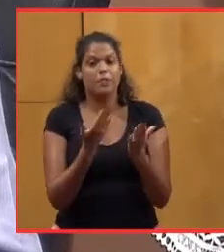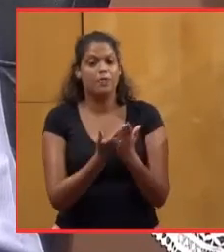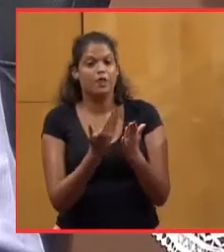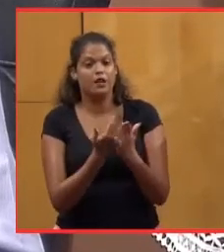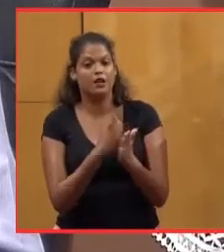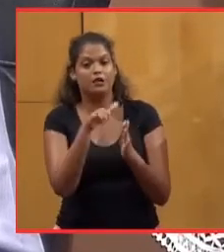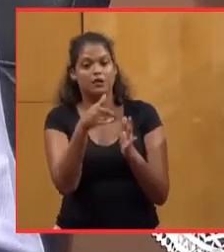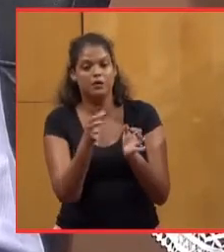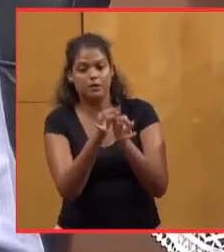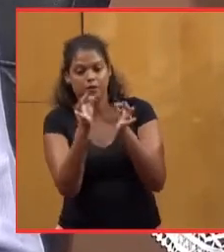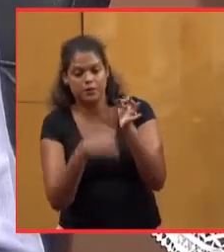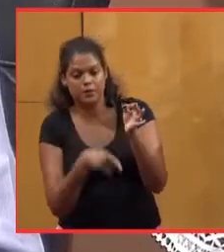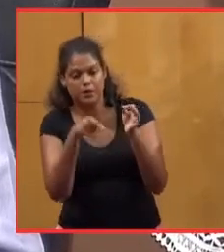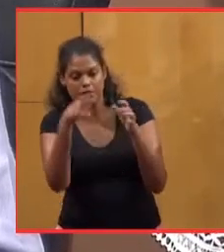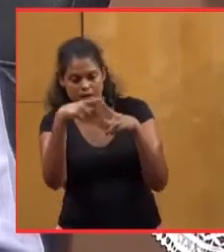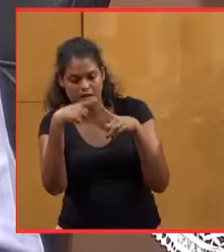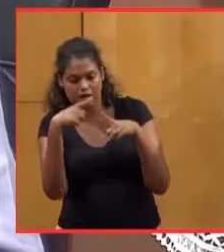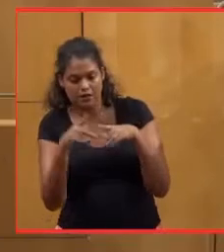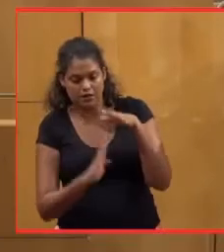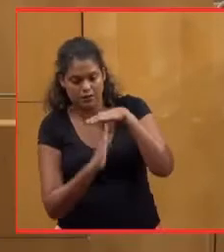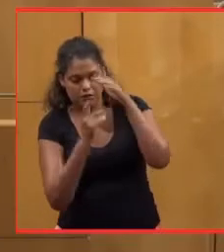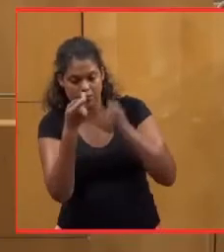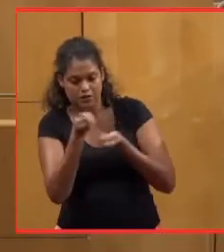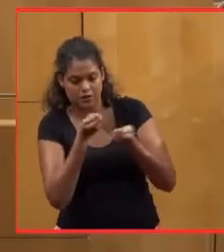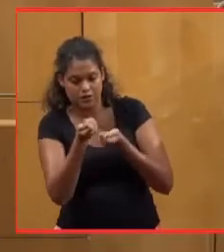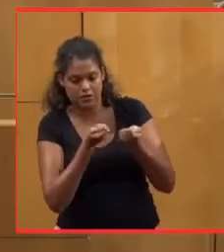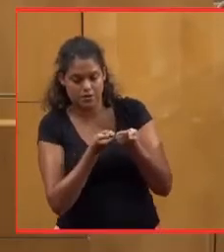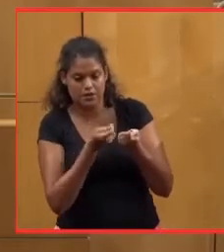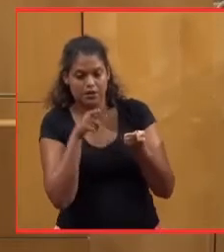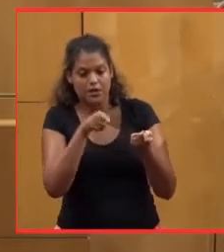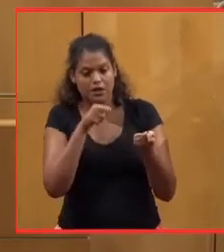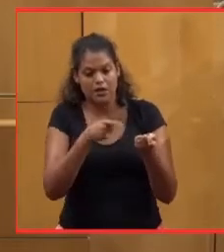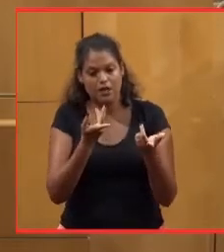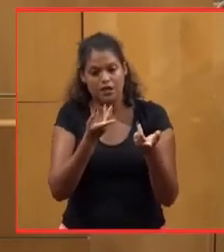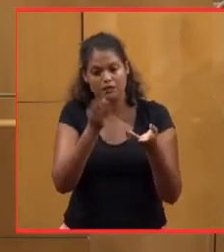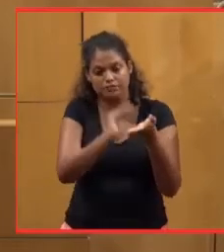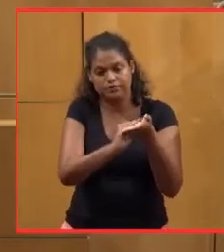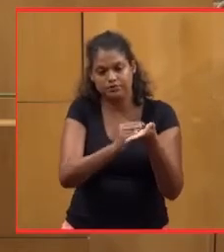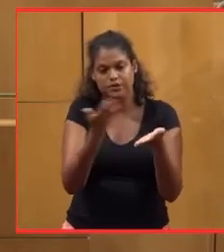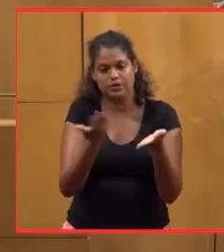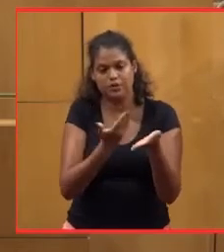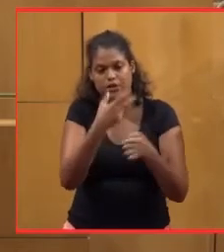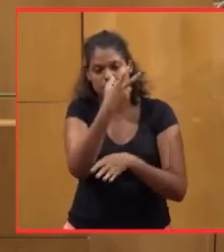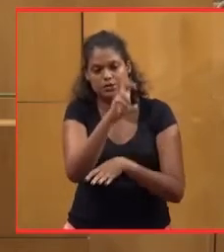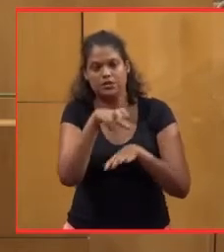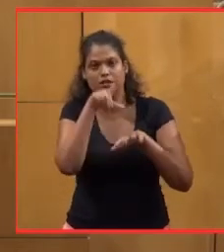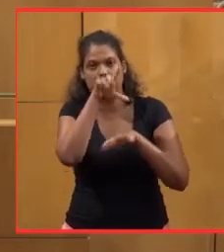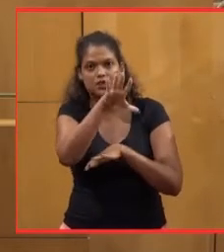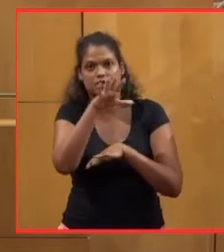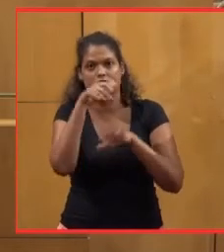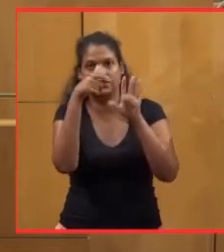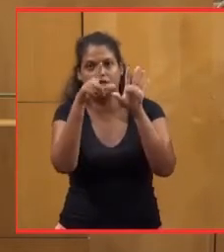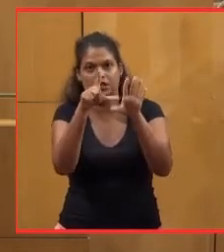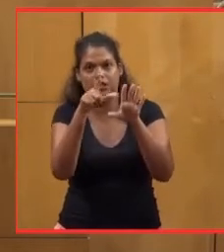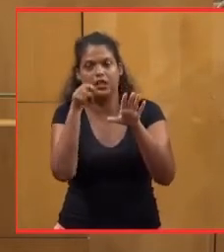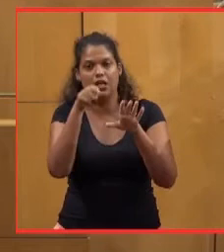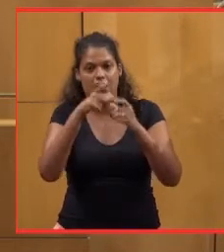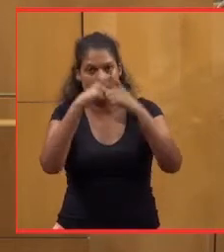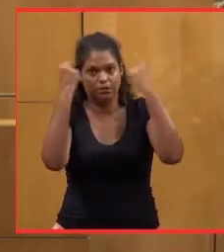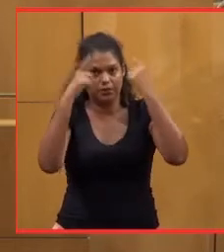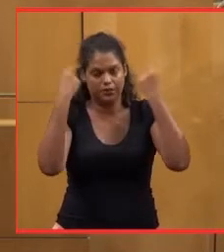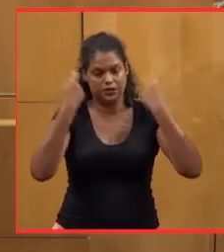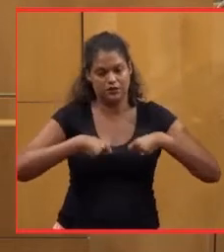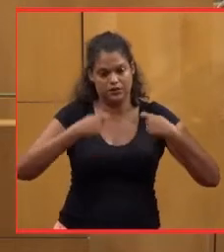regarde le bilan détaillé du compte de gestion, vous avez émis pour 357,6 millions d'euros de mandats en